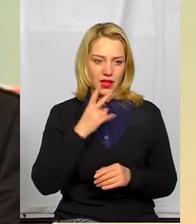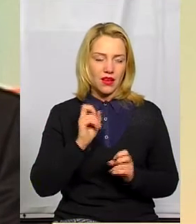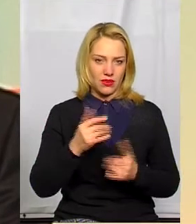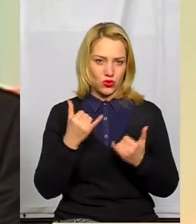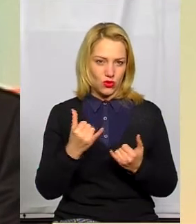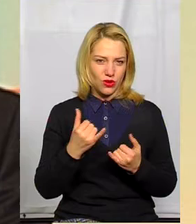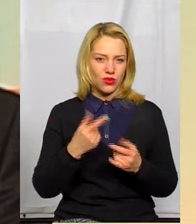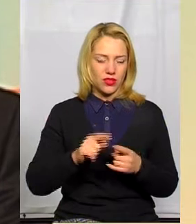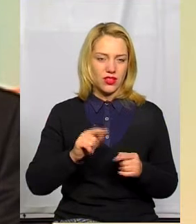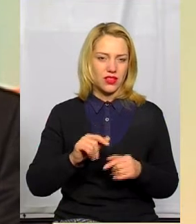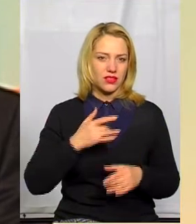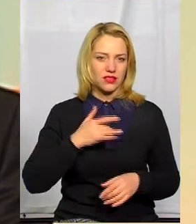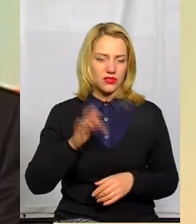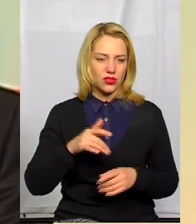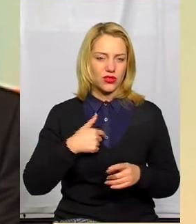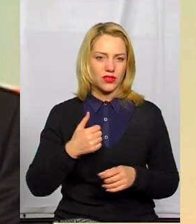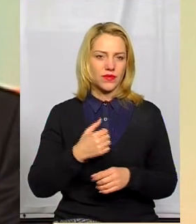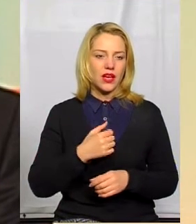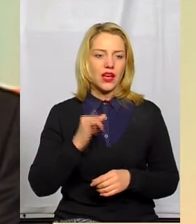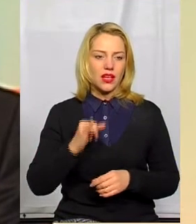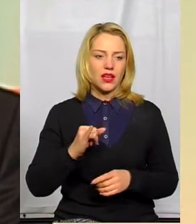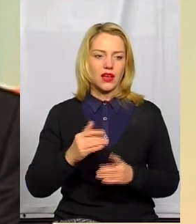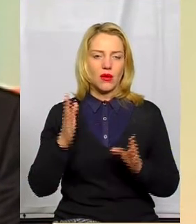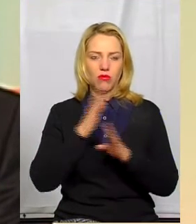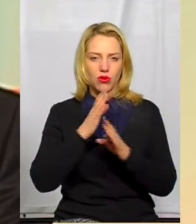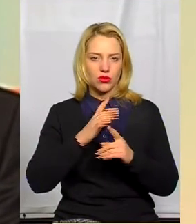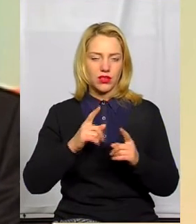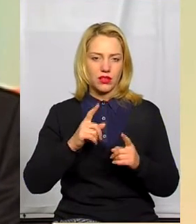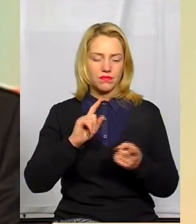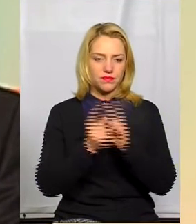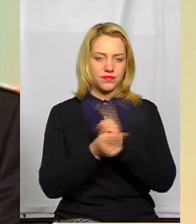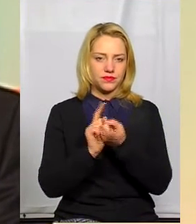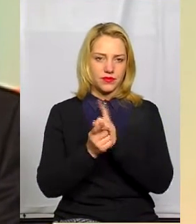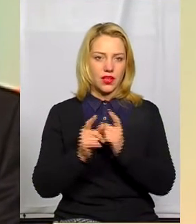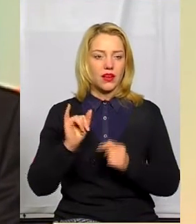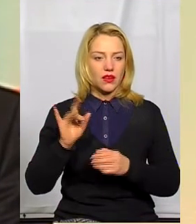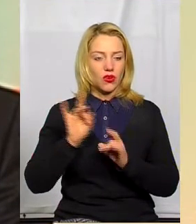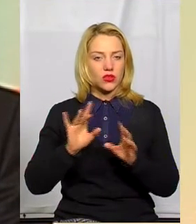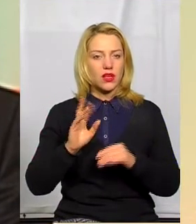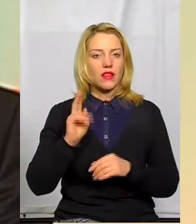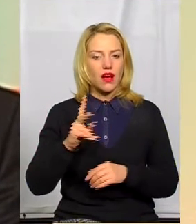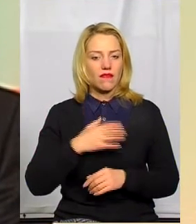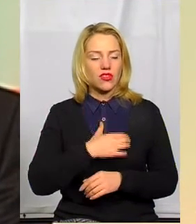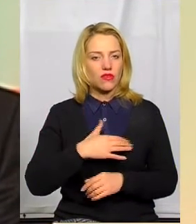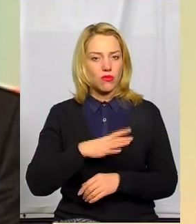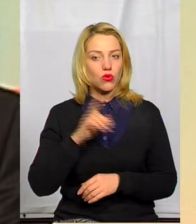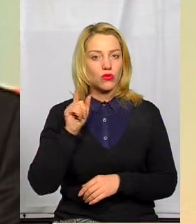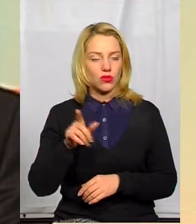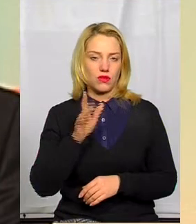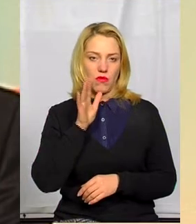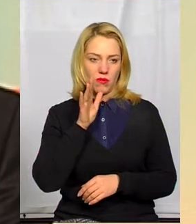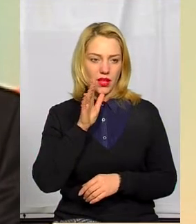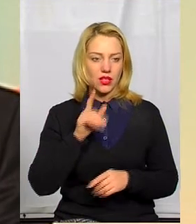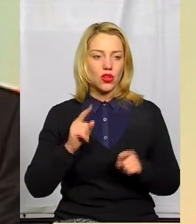такі вимогливі, тому що погода змінювалася надто різко, і вона розказала, як це тоді було важливо, саме в той момент, тому що